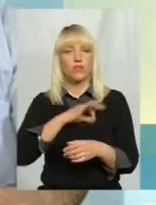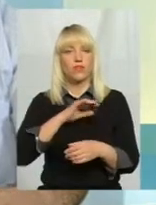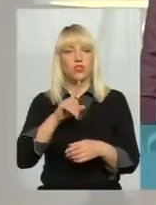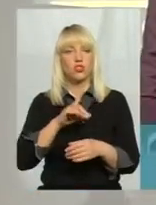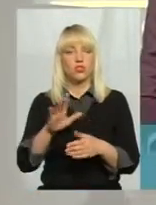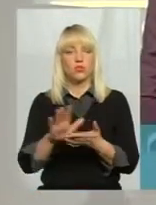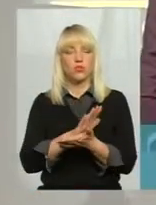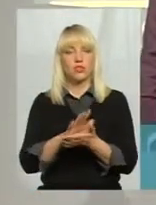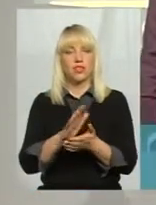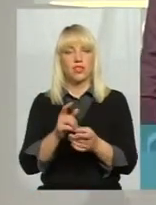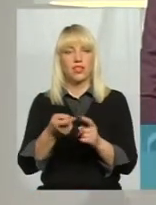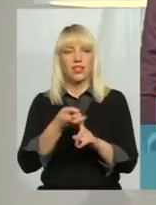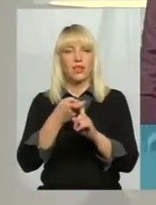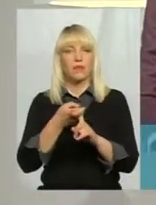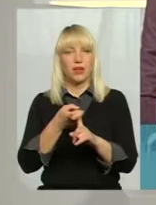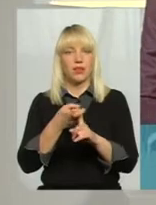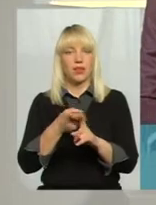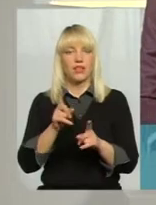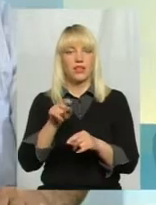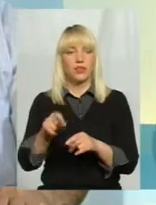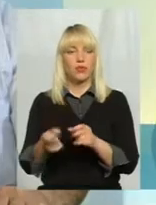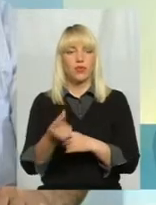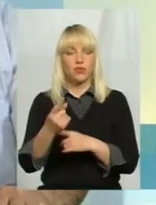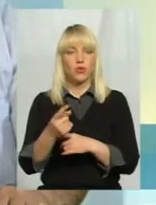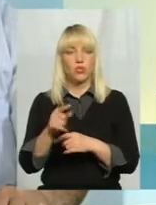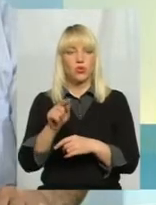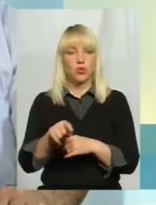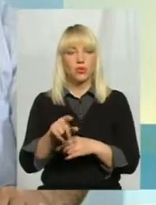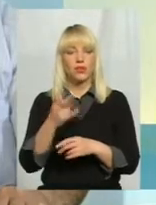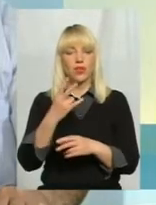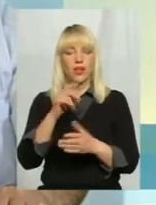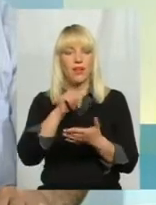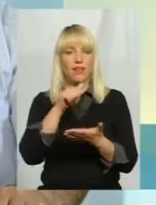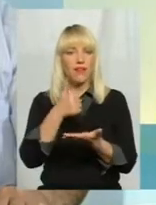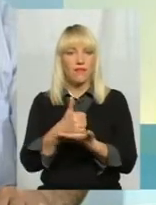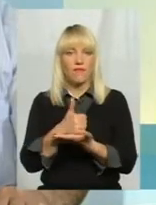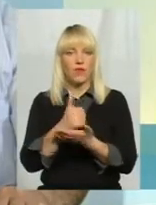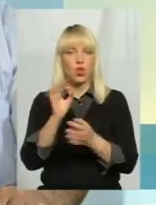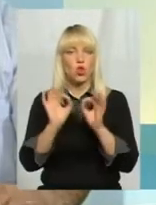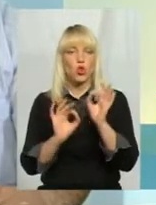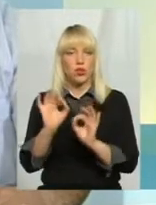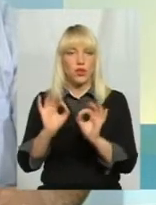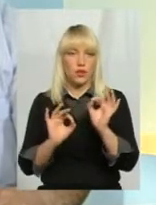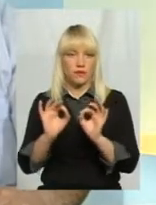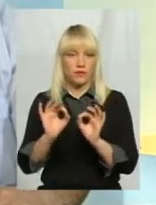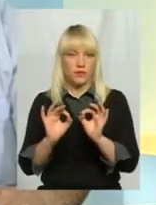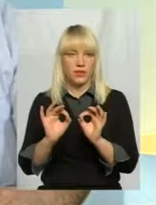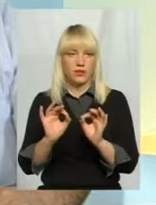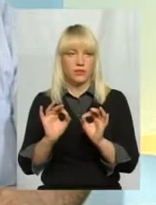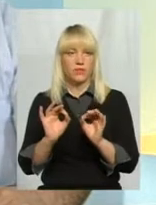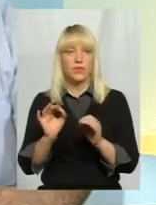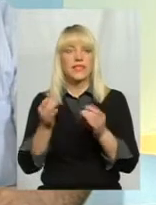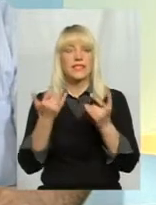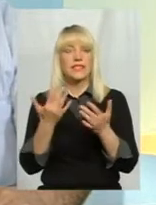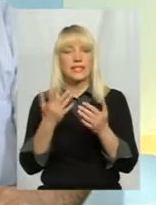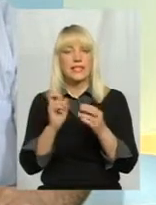ті мікроорганізми, які там з'явилися. І тут все має доза, доза грає, ну, як би, як